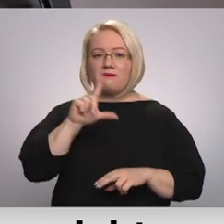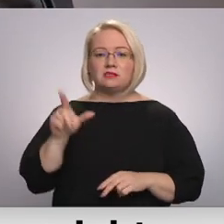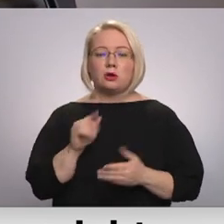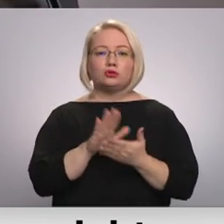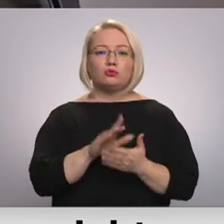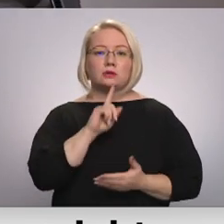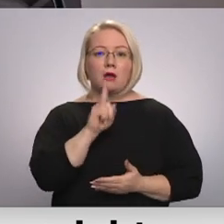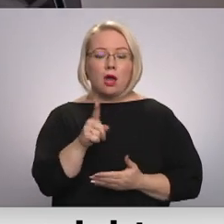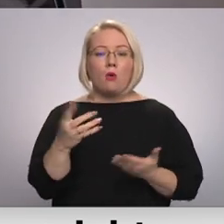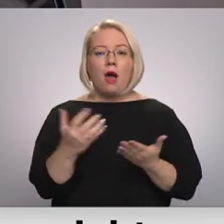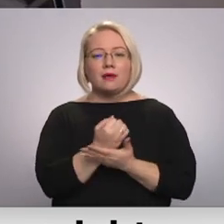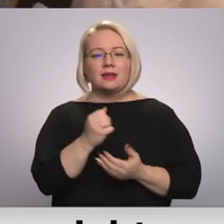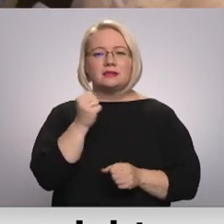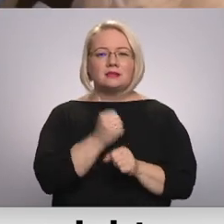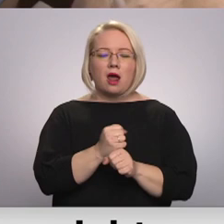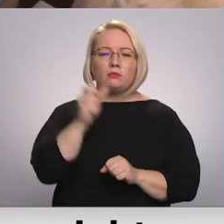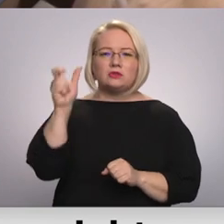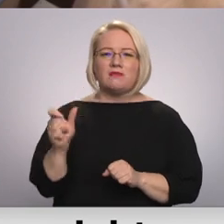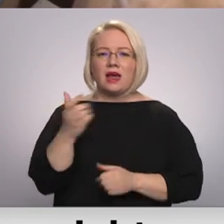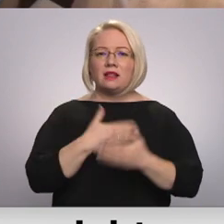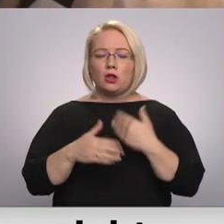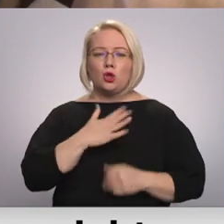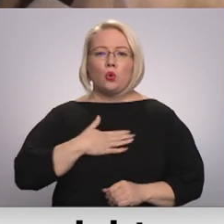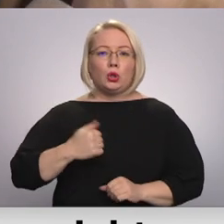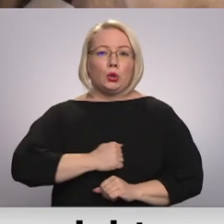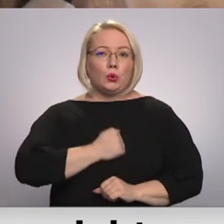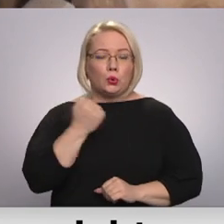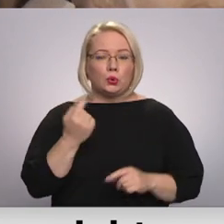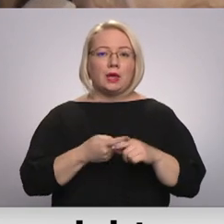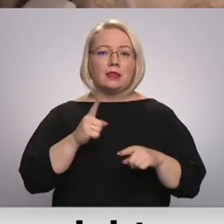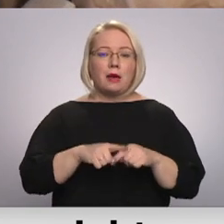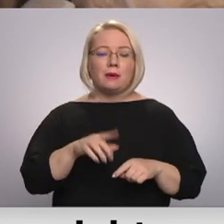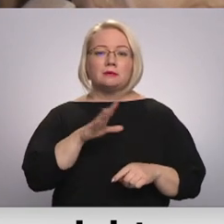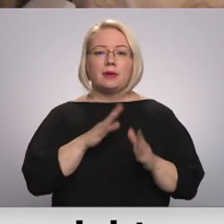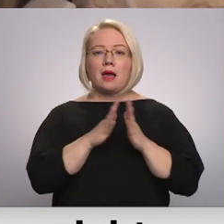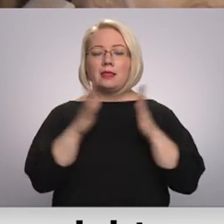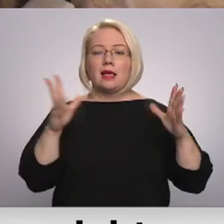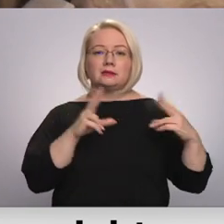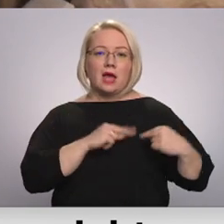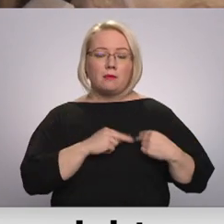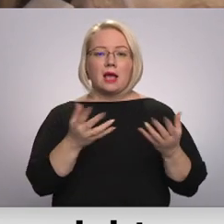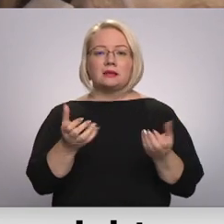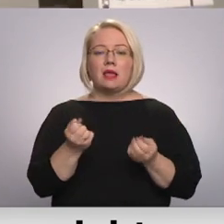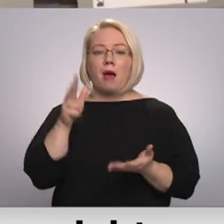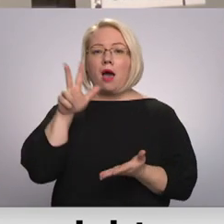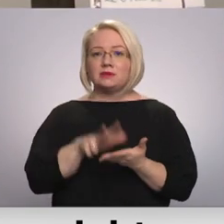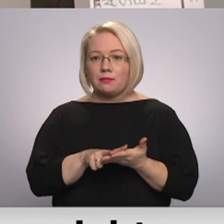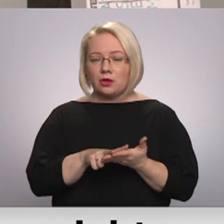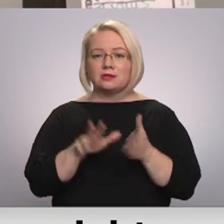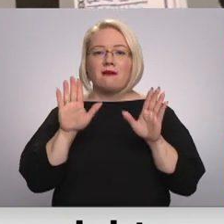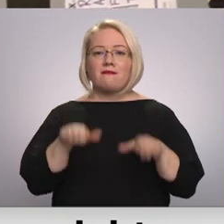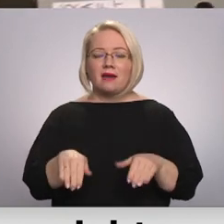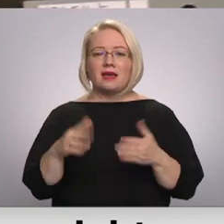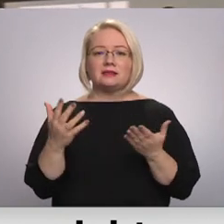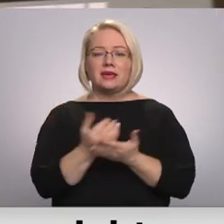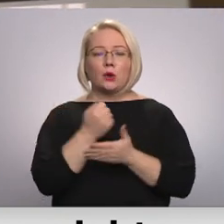gadu. Atrast darba cilvēkiem ar invaliditāti esot ļoti grūti, tāpēc liels bijis gandarījums, kad saņemts apstiprinājums tam, ka varēs